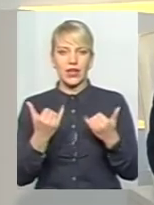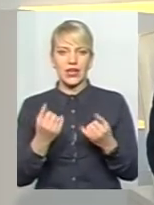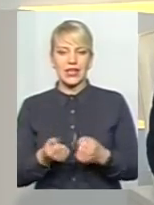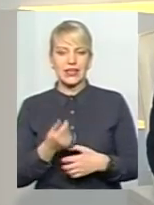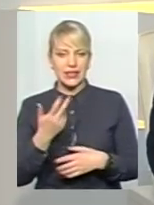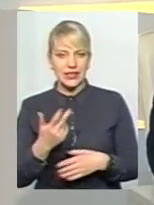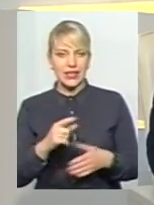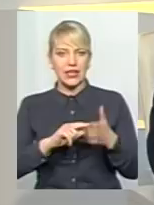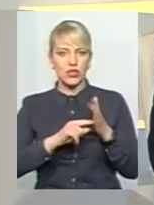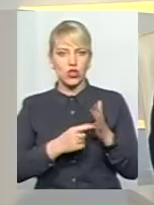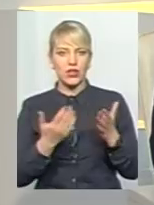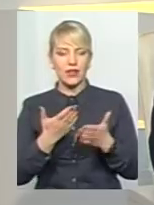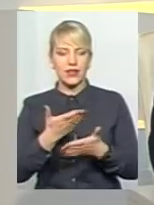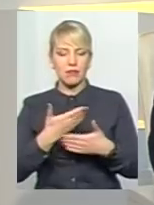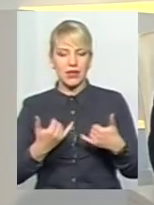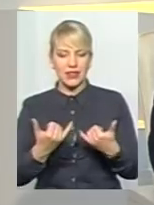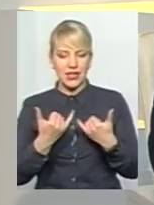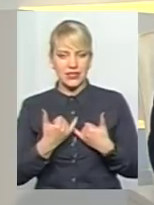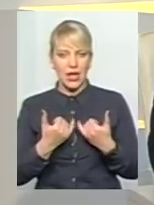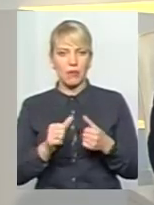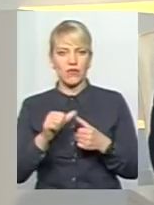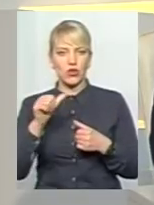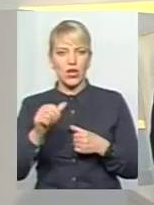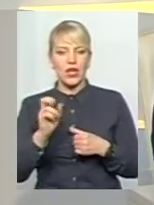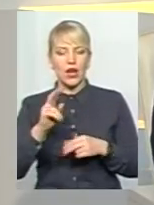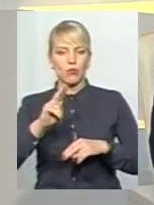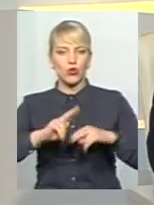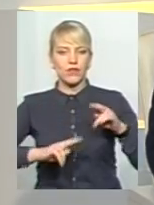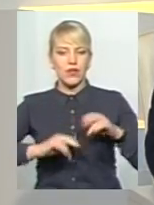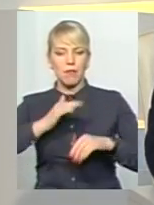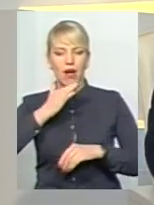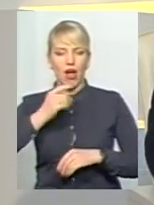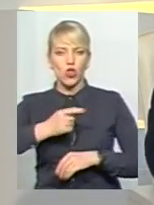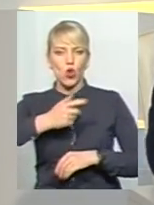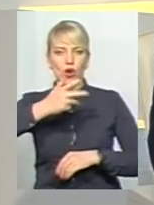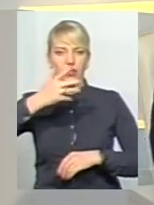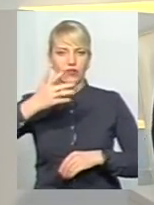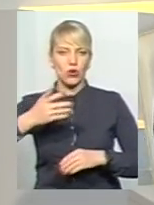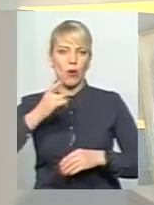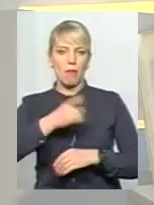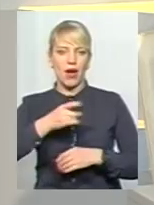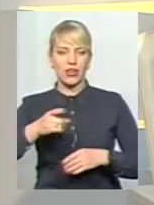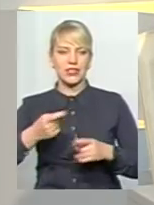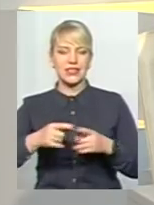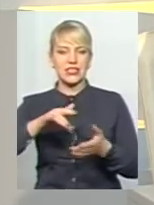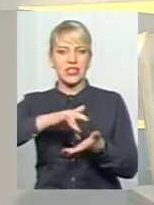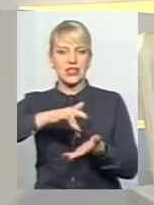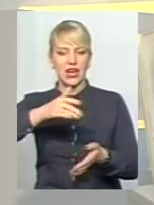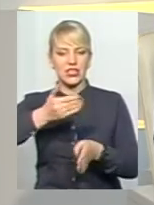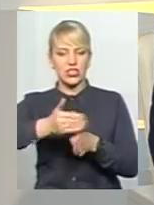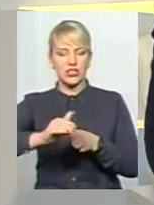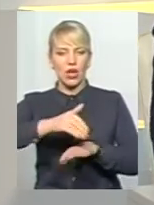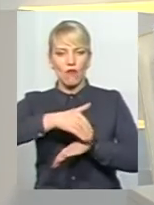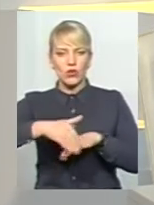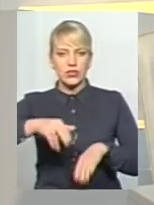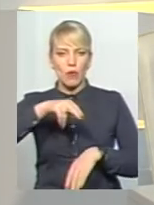які ми для себе виокремлюємо як можливість будівництва багаторійного паркінгу. Це центральна частина міста вулиця Проскурівського підпілля,